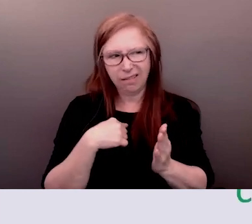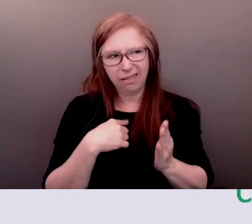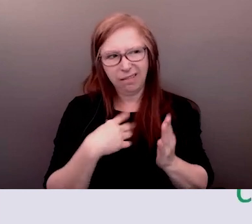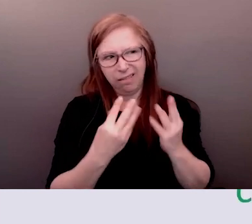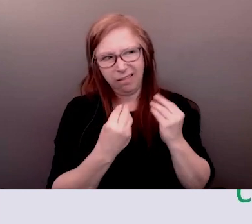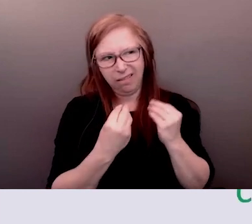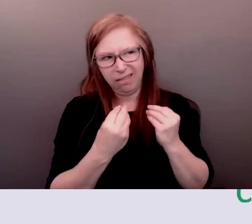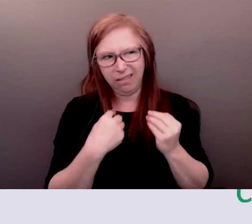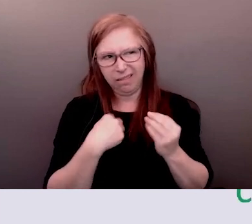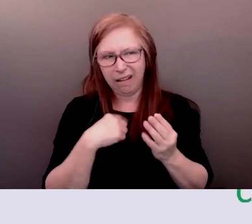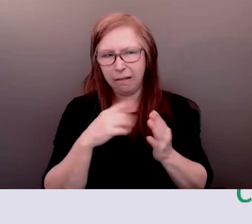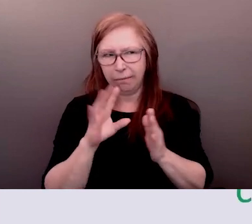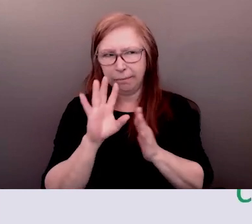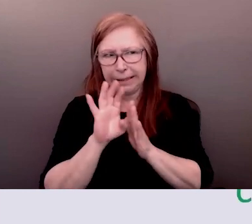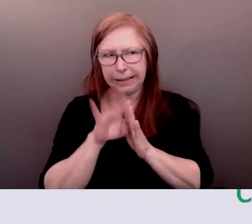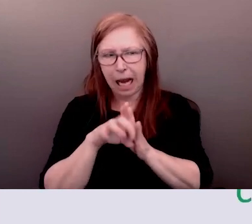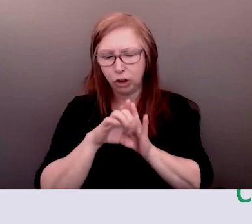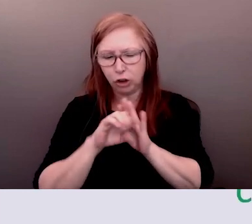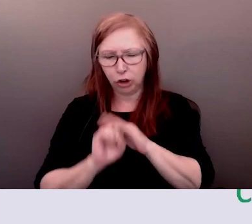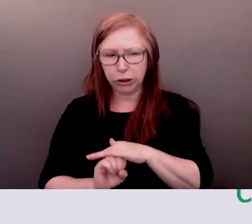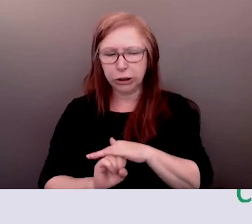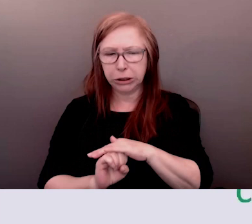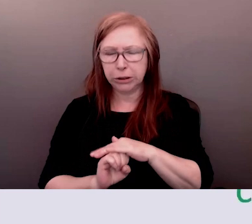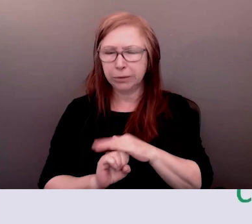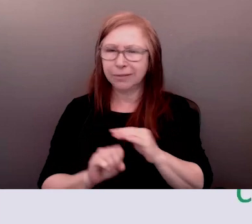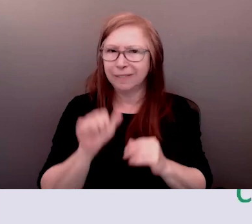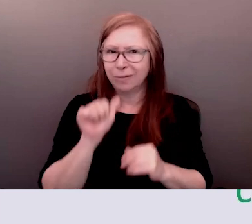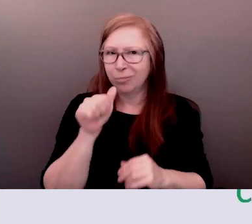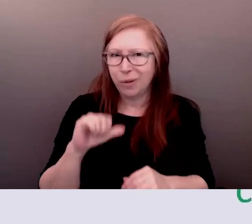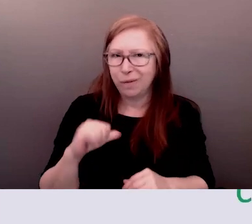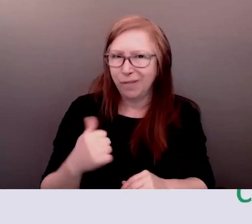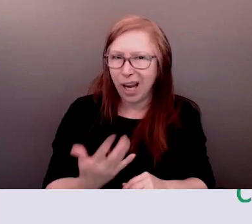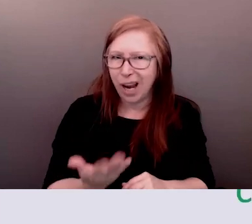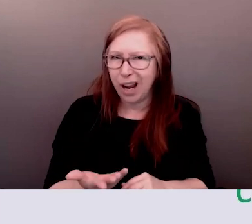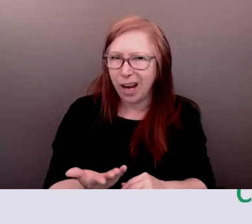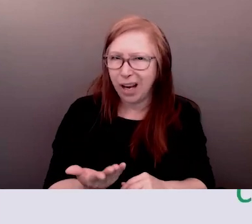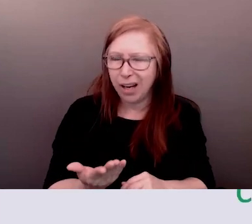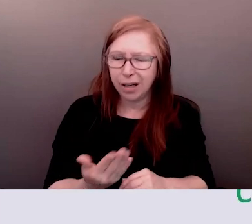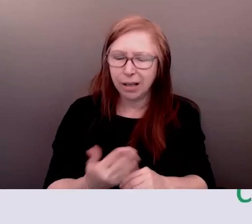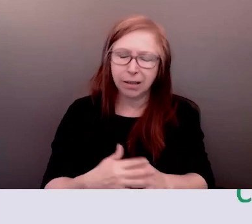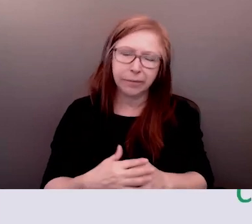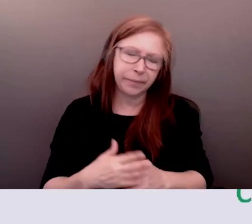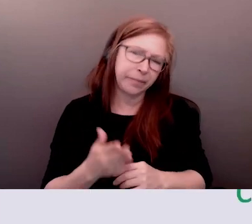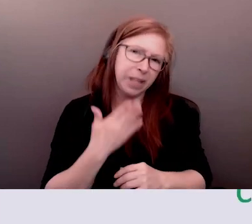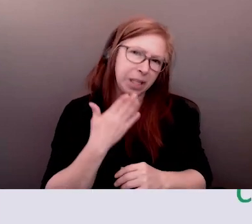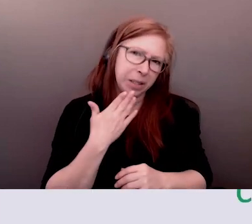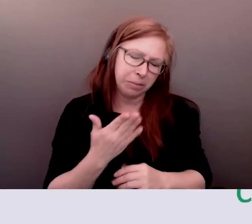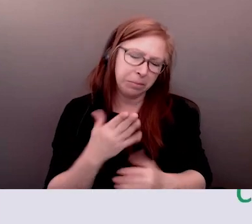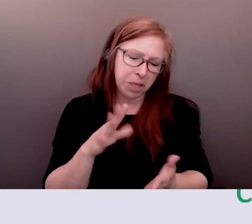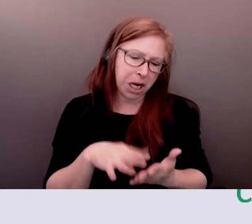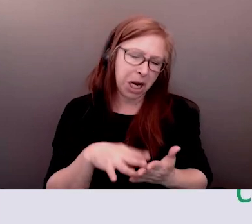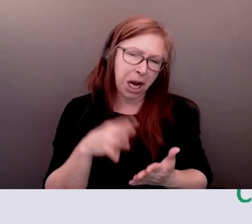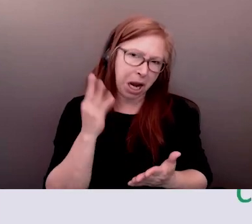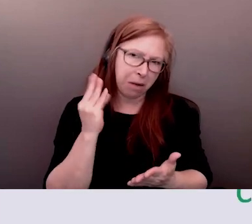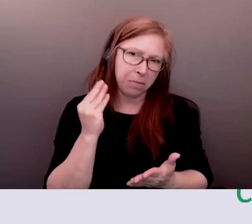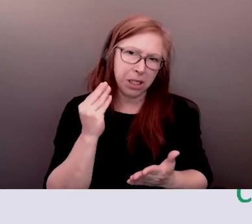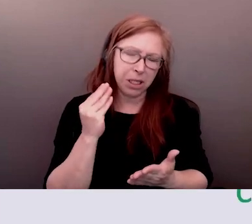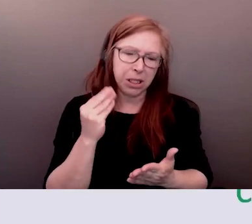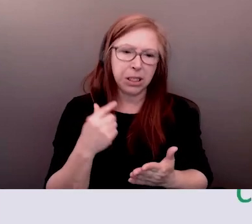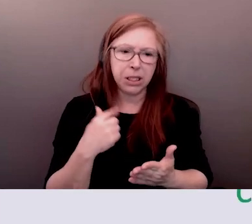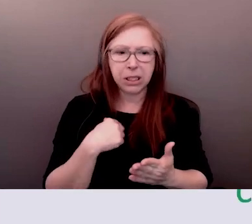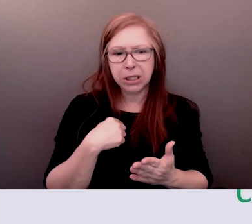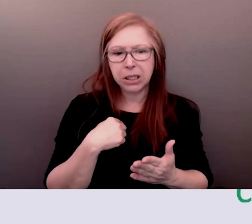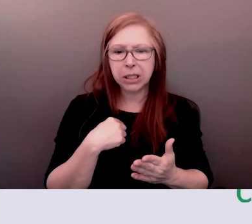c'est comme on voit avec ce que j'ai ressenti en termes de Wi-Fi mais je suis plutôt calme étant donné tout cela